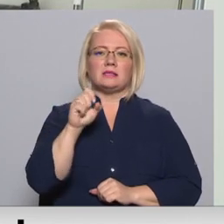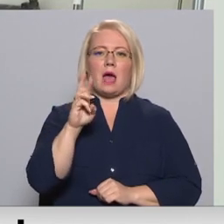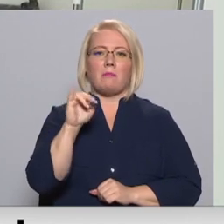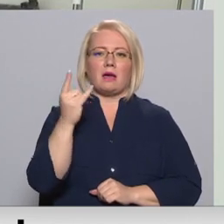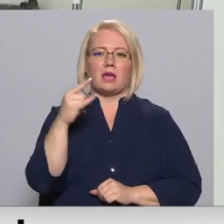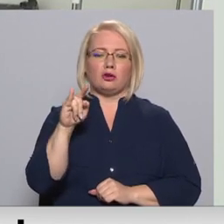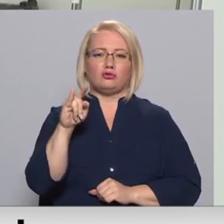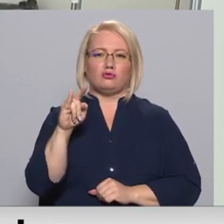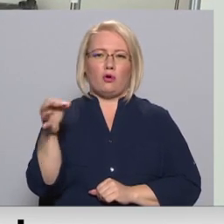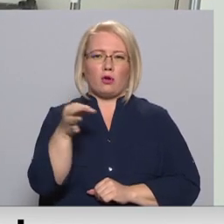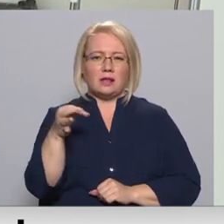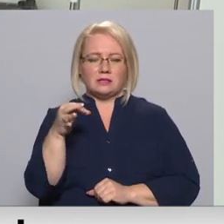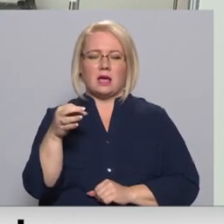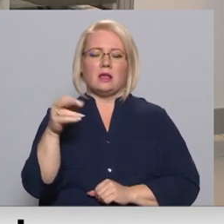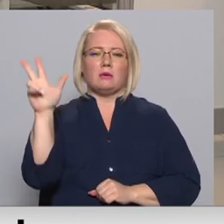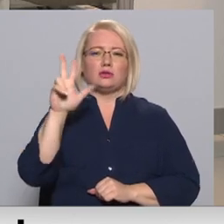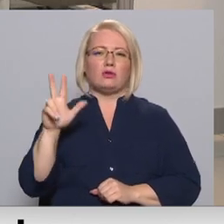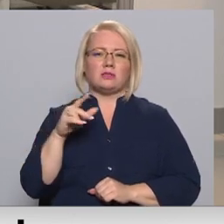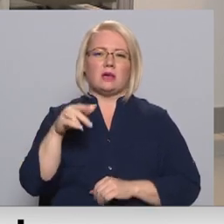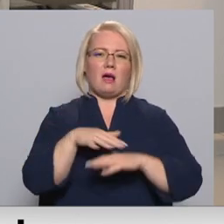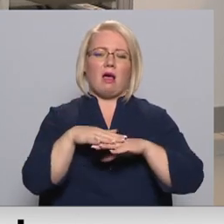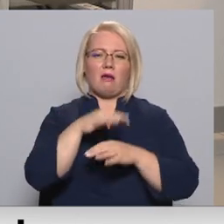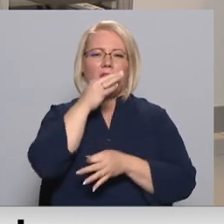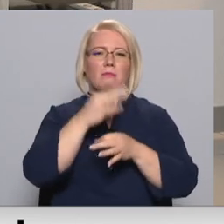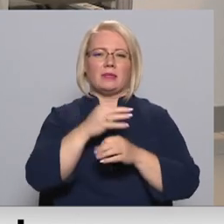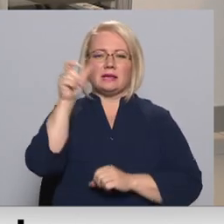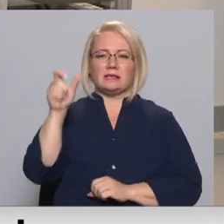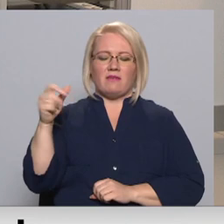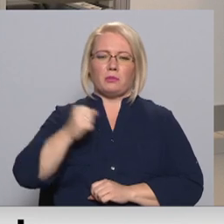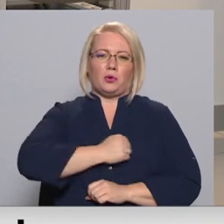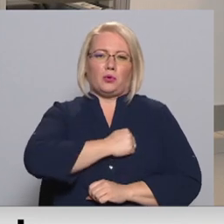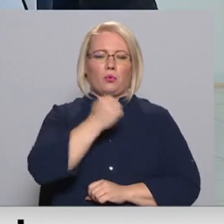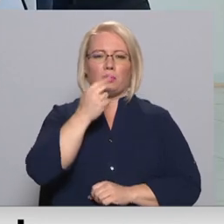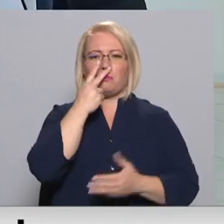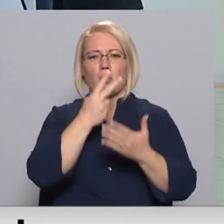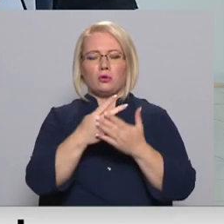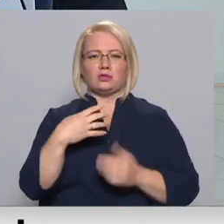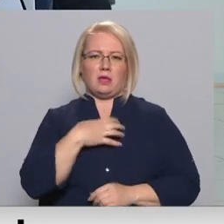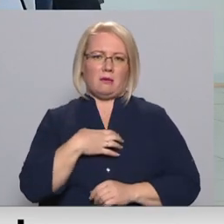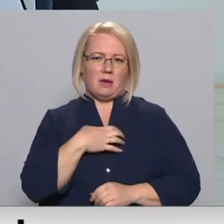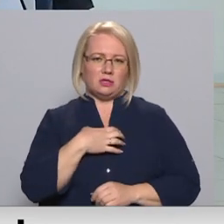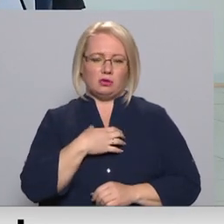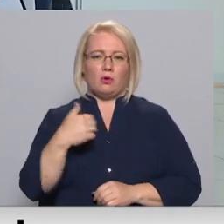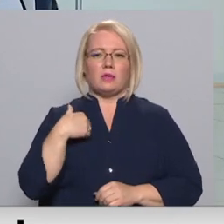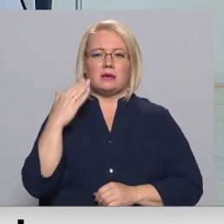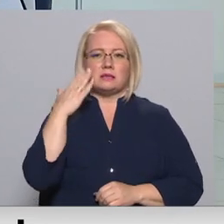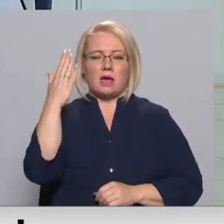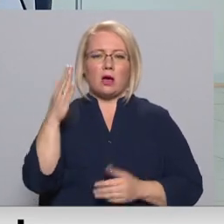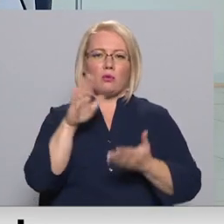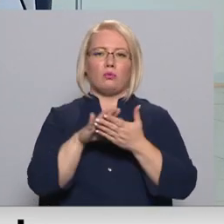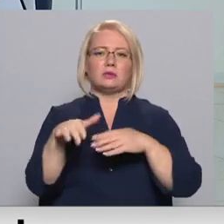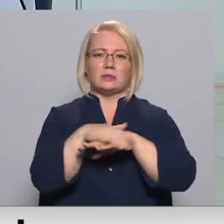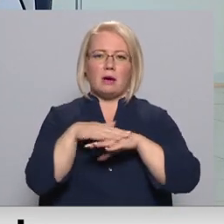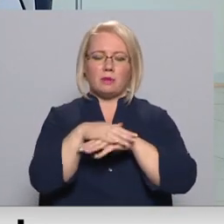iespējams, tie būs sociāli atbildīgi cilvēki. Man ir grūti šobrīd prognozēt to nepieciešamību. Es ceru sabiedrības,